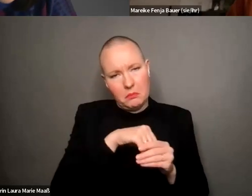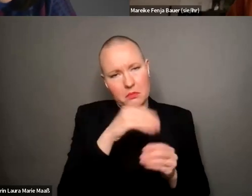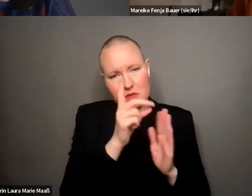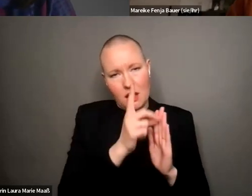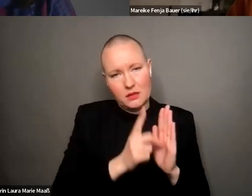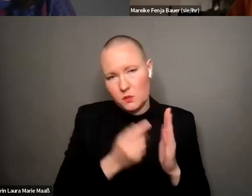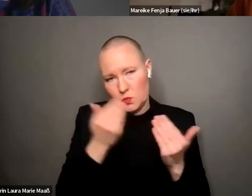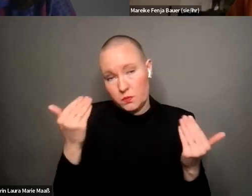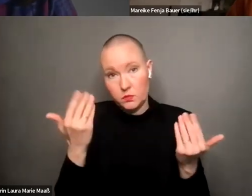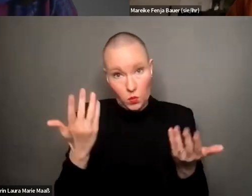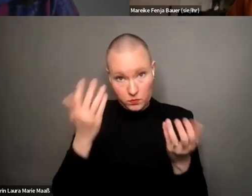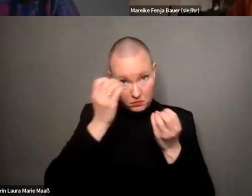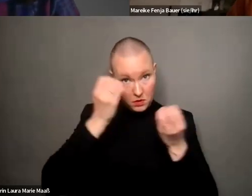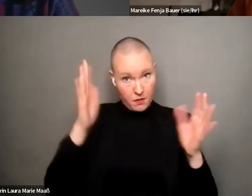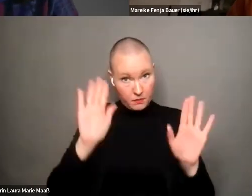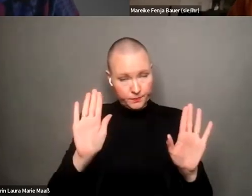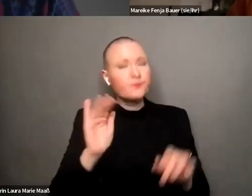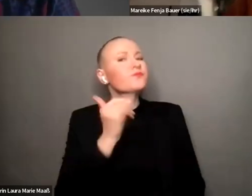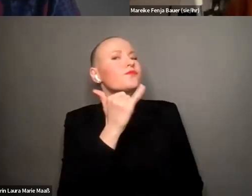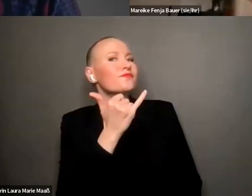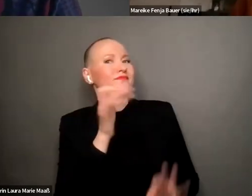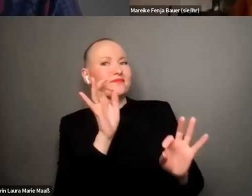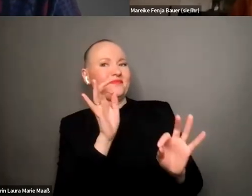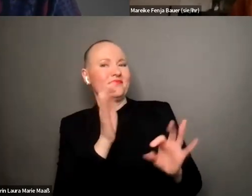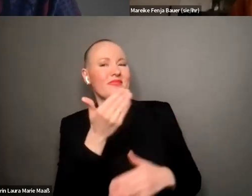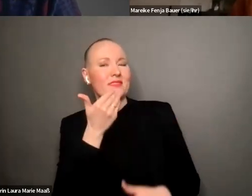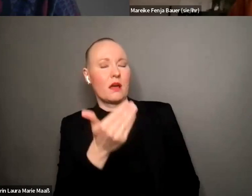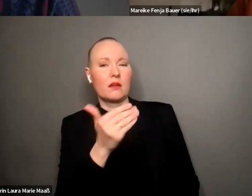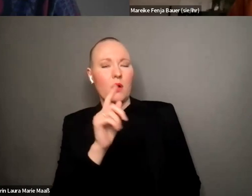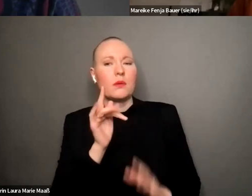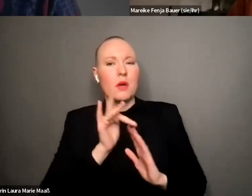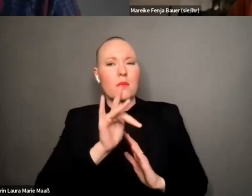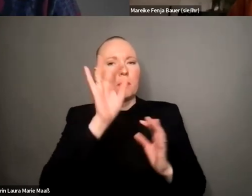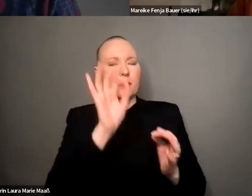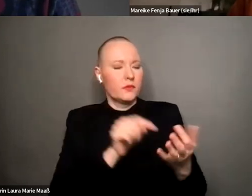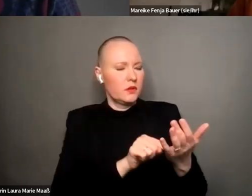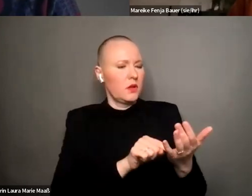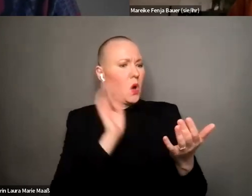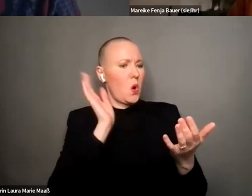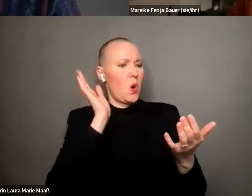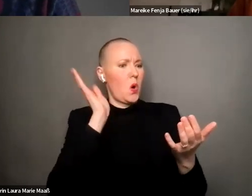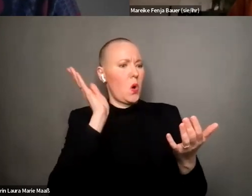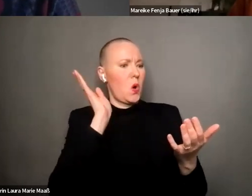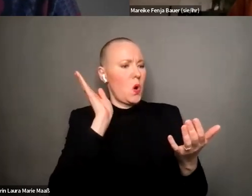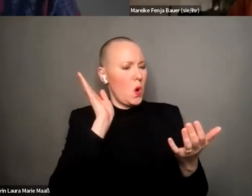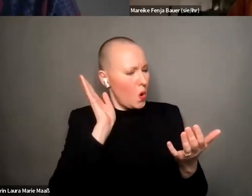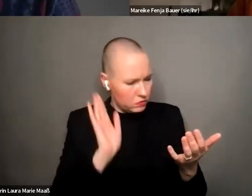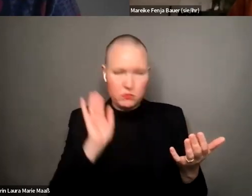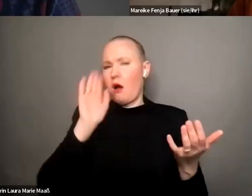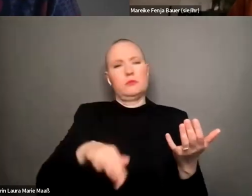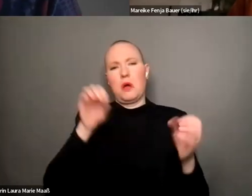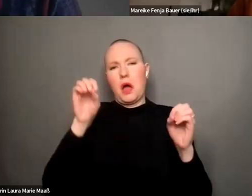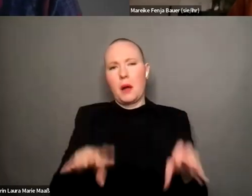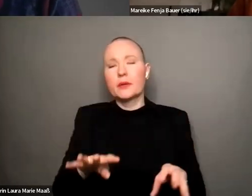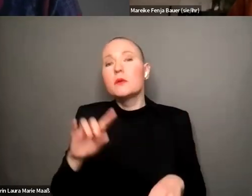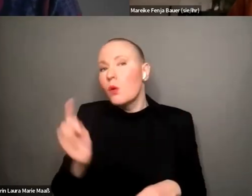danke mareika auch noch mal dass du transparent machst dass du auch manchmal accounts hast du denkst nee vielleicht doch nicht das ist